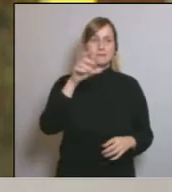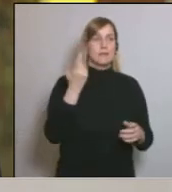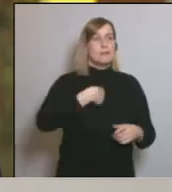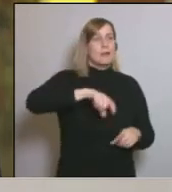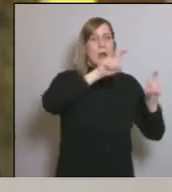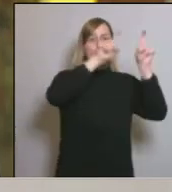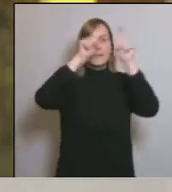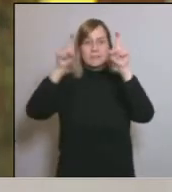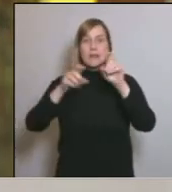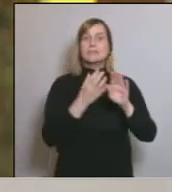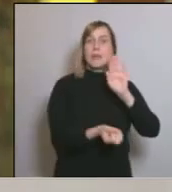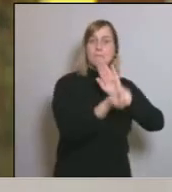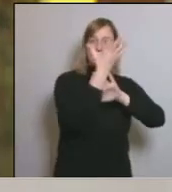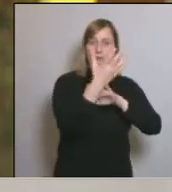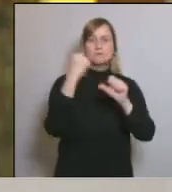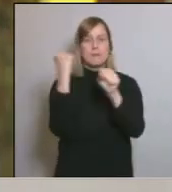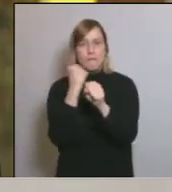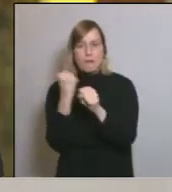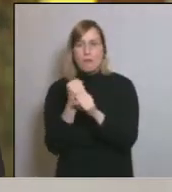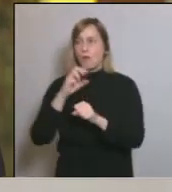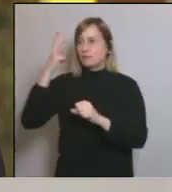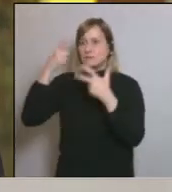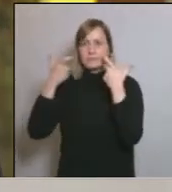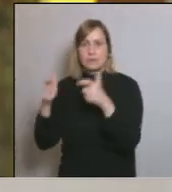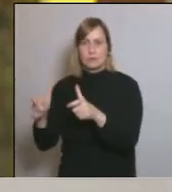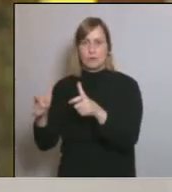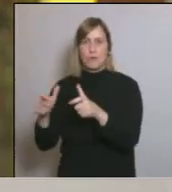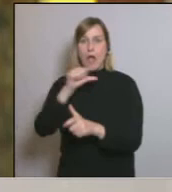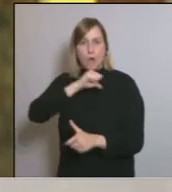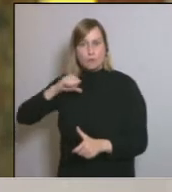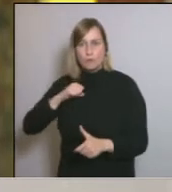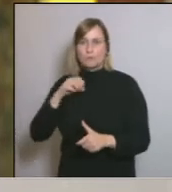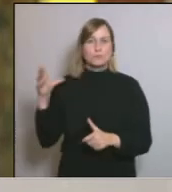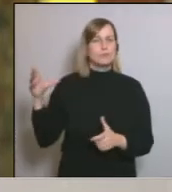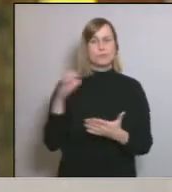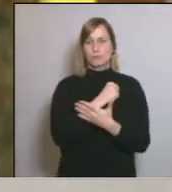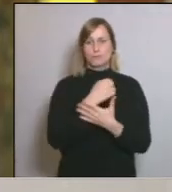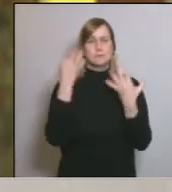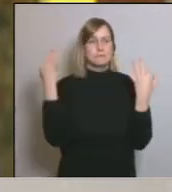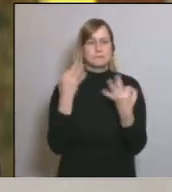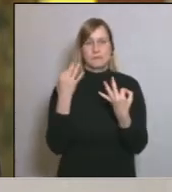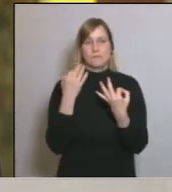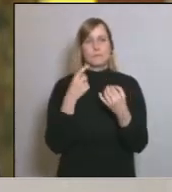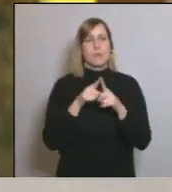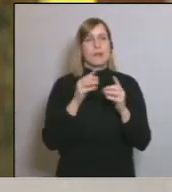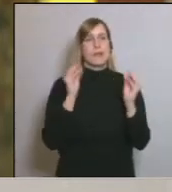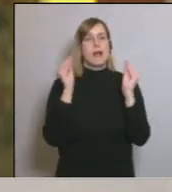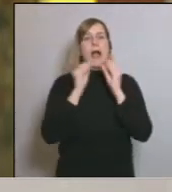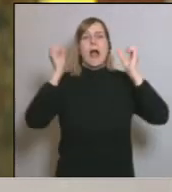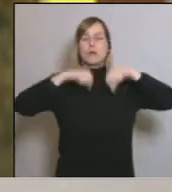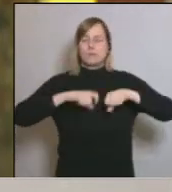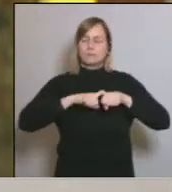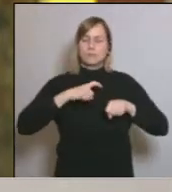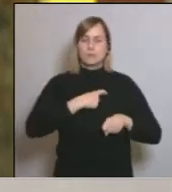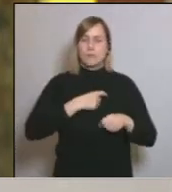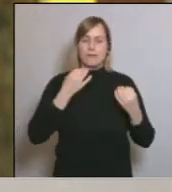emprenedors treballadors tercer sector i autònoms. Tots hem de signar aquest acord de solidaritat